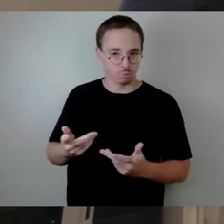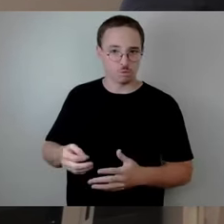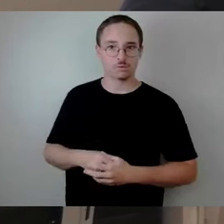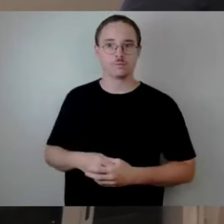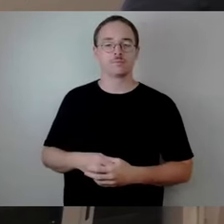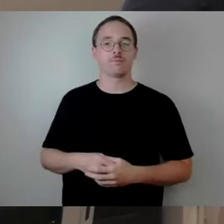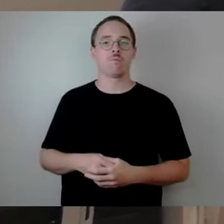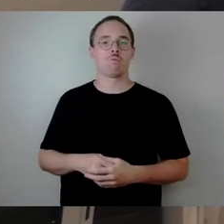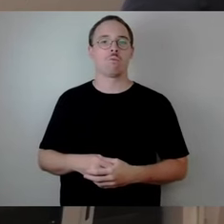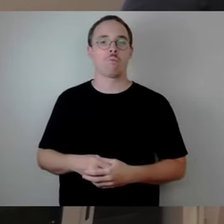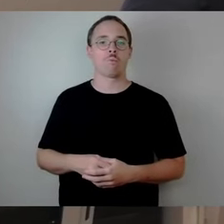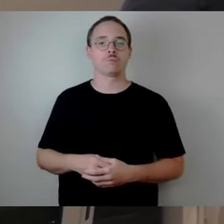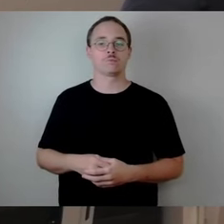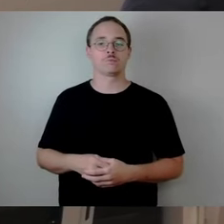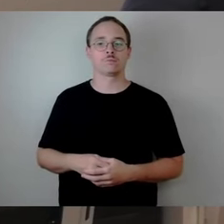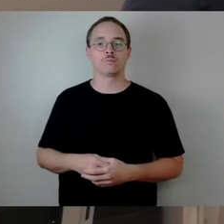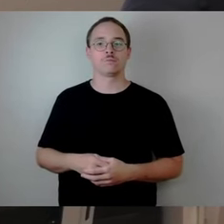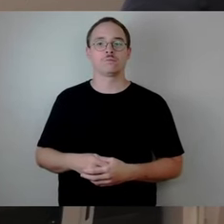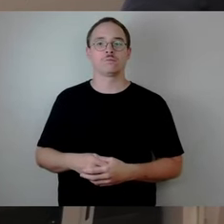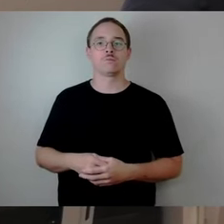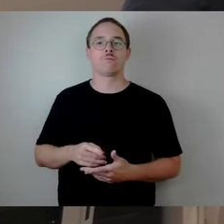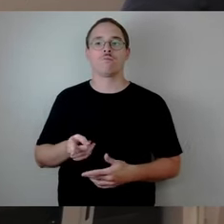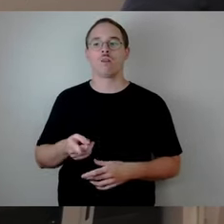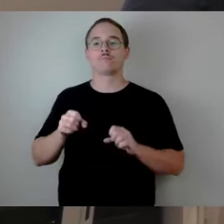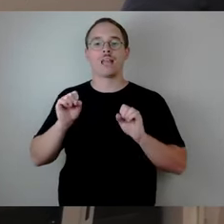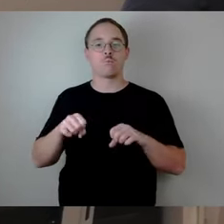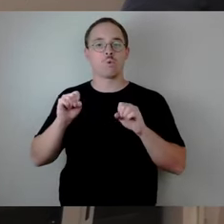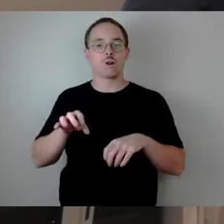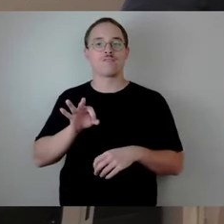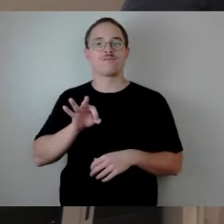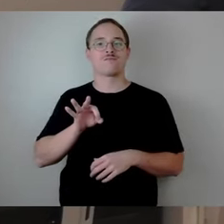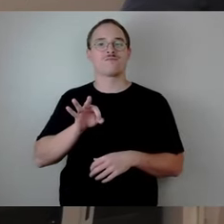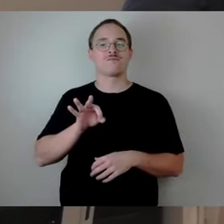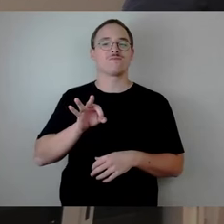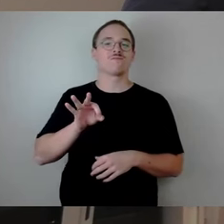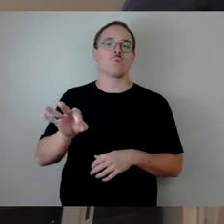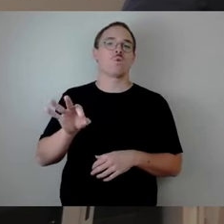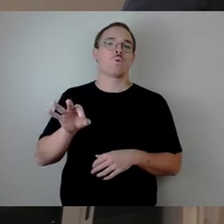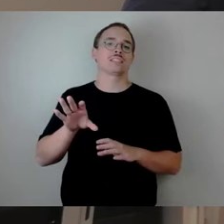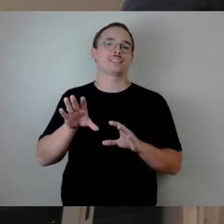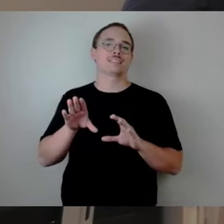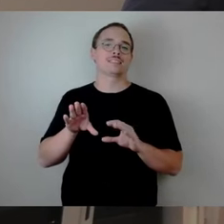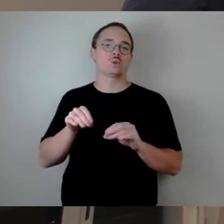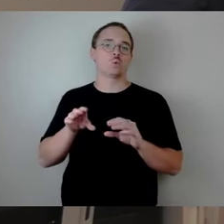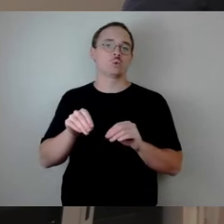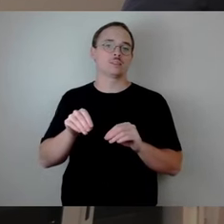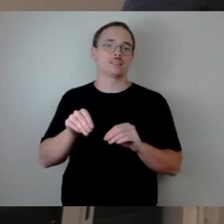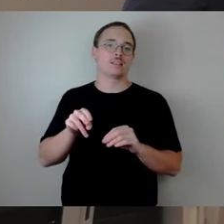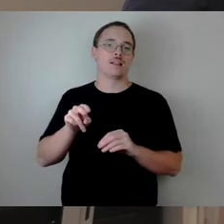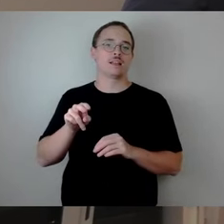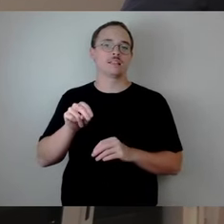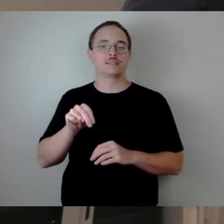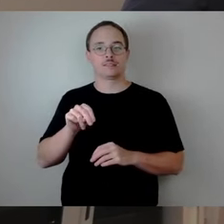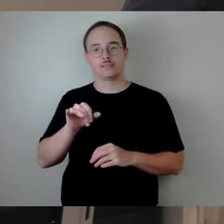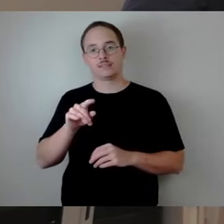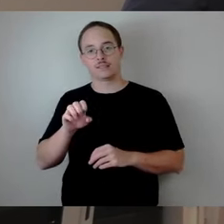wir auch die Ermöglichung von Nutznießerfinanzierung oder Mitfinanzierung von Bauten, Autos,